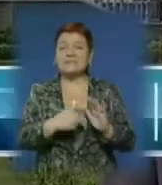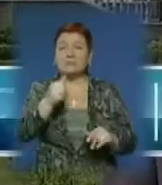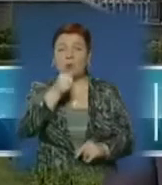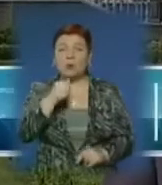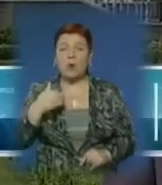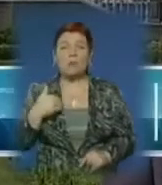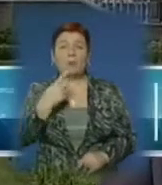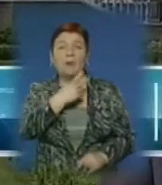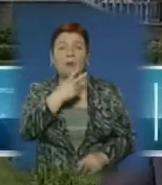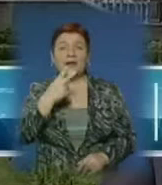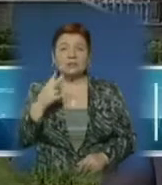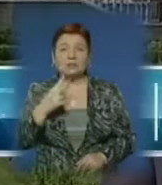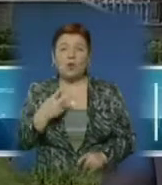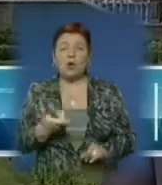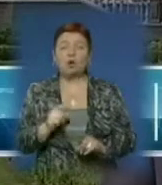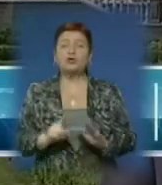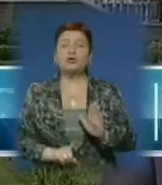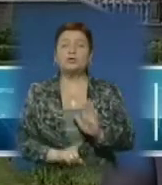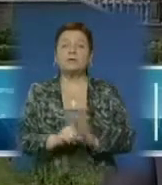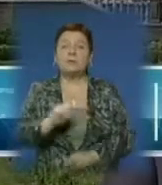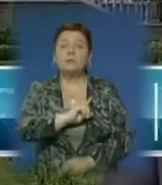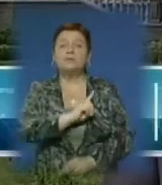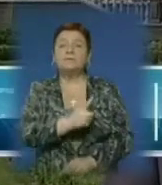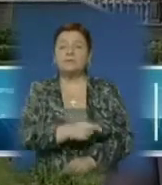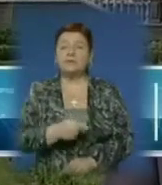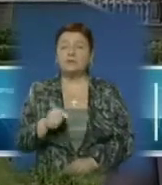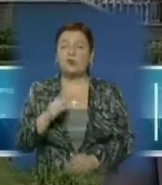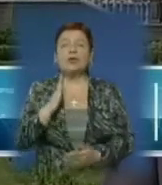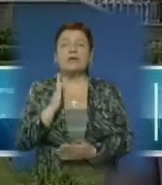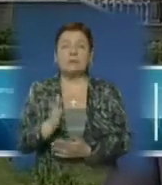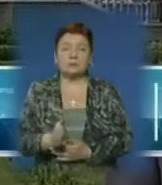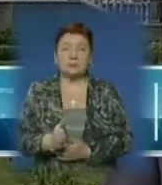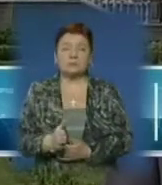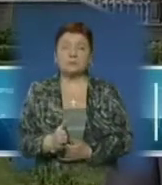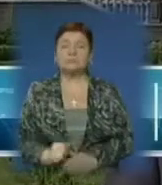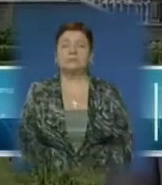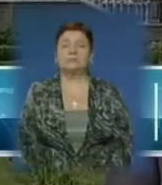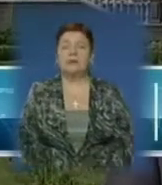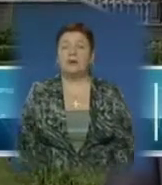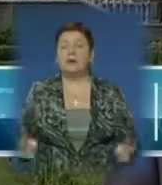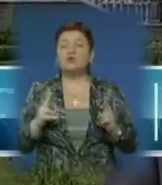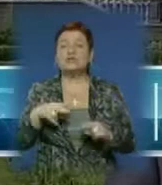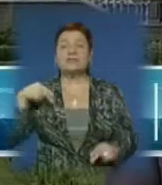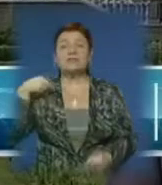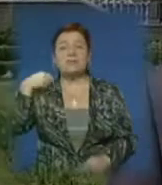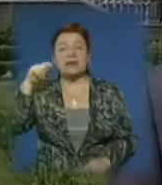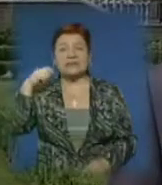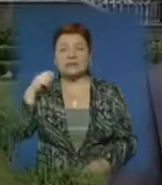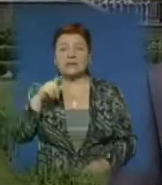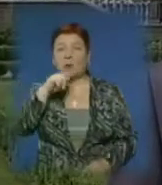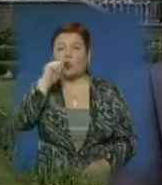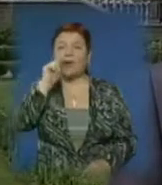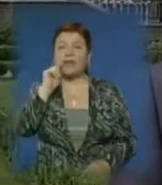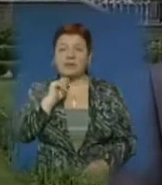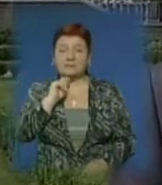бачимо, що дуже потужно почали працювати в цьому напрямку. І при зустрічі з президентом України він цікавився, як